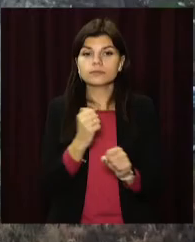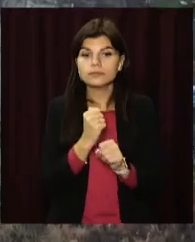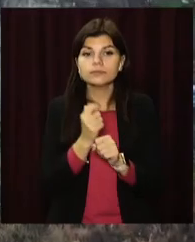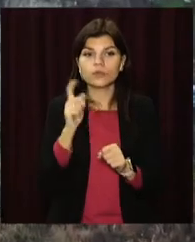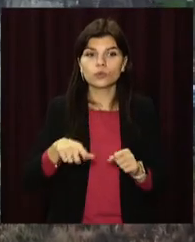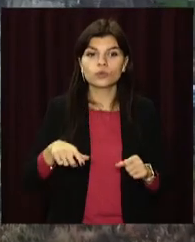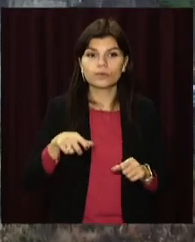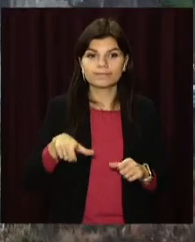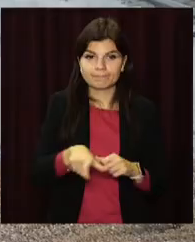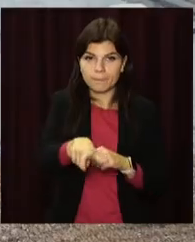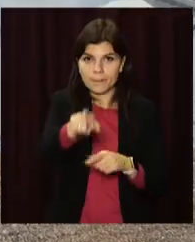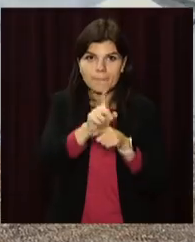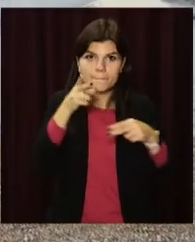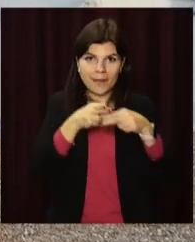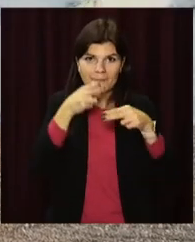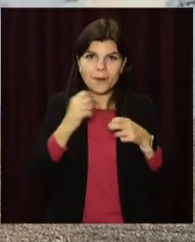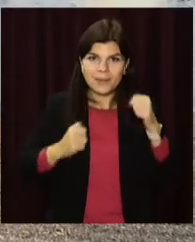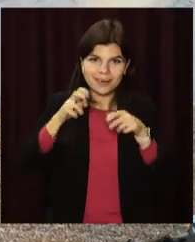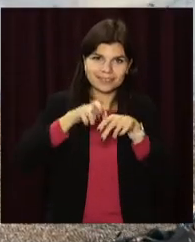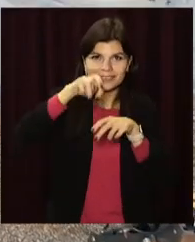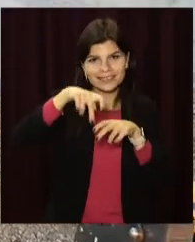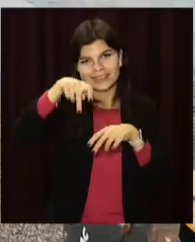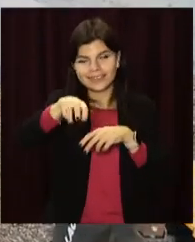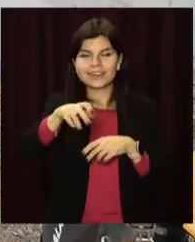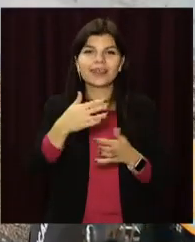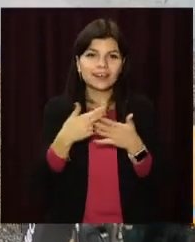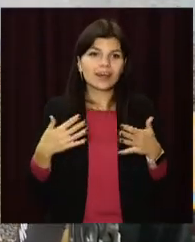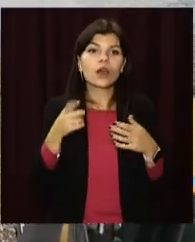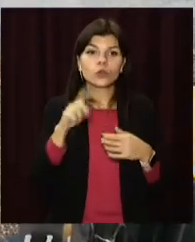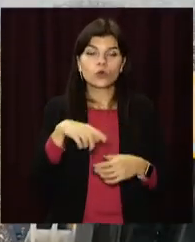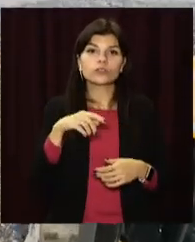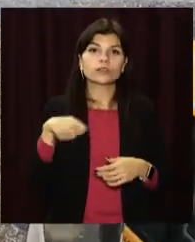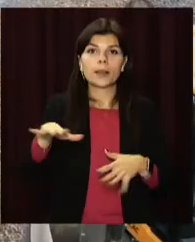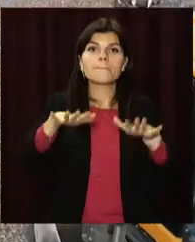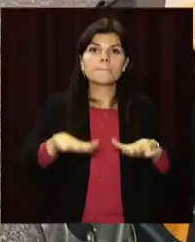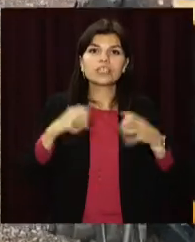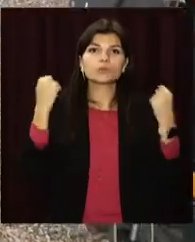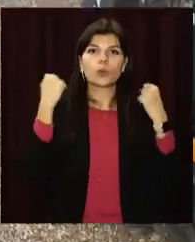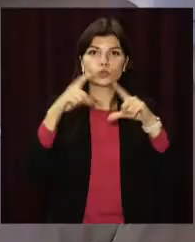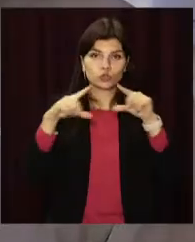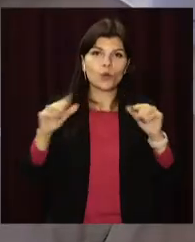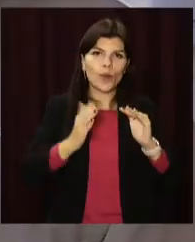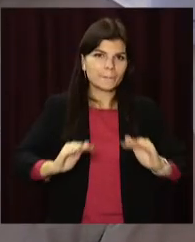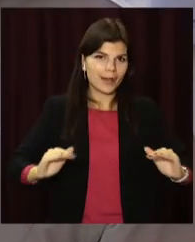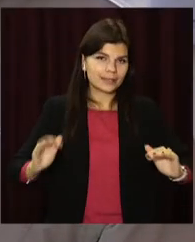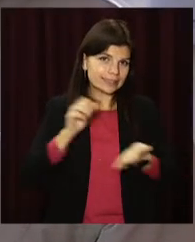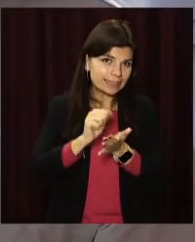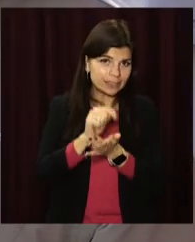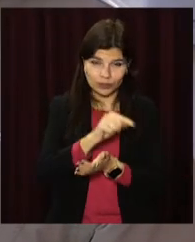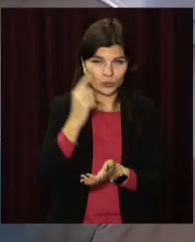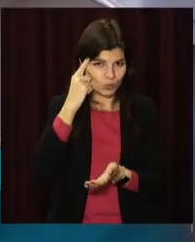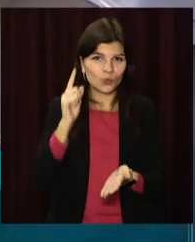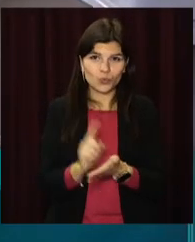зроблять смугу перешкод. А крім школярів, на сучасному майданчику тренуватиметься й вихованці місцевої спортшколи. Завжди в